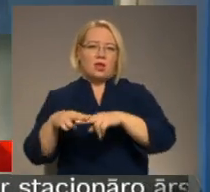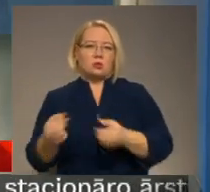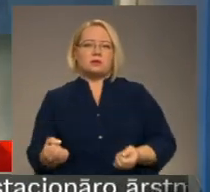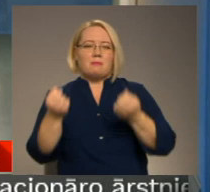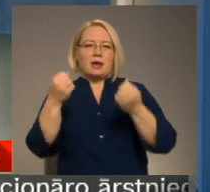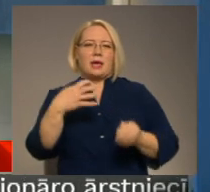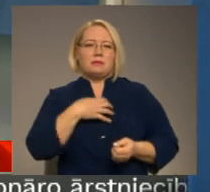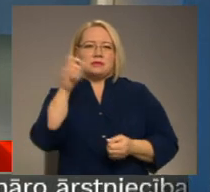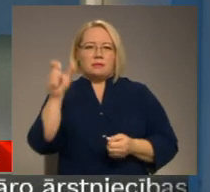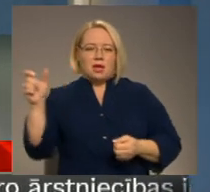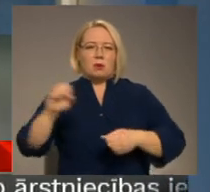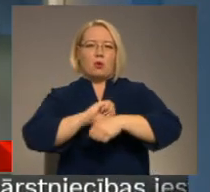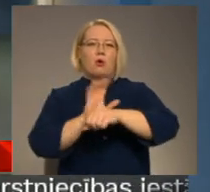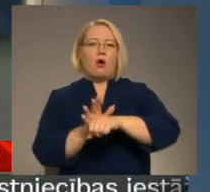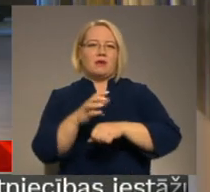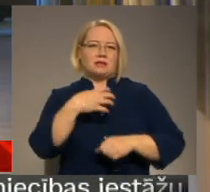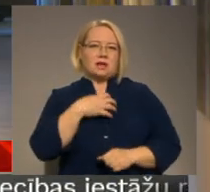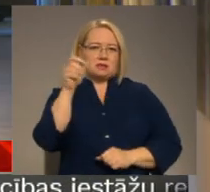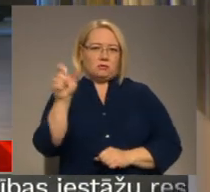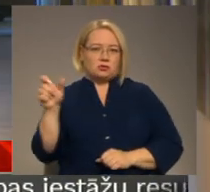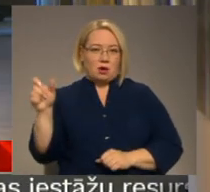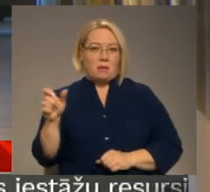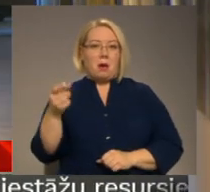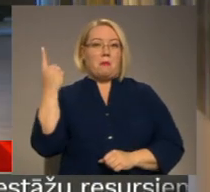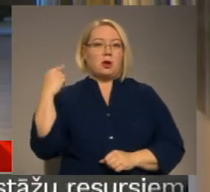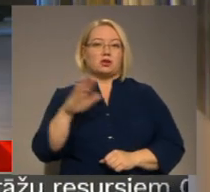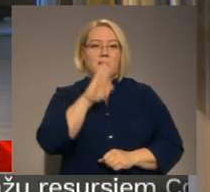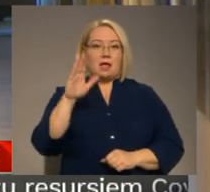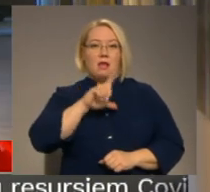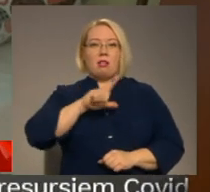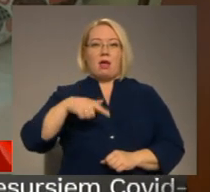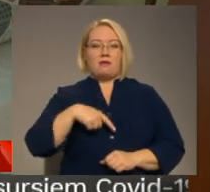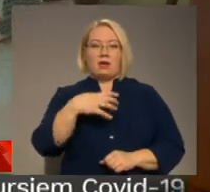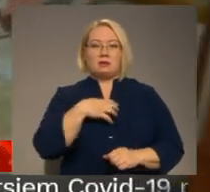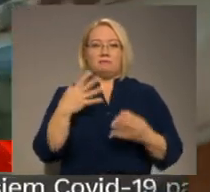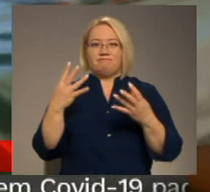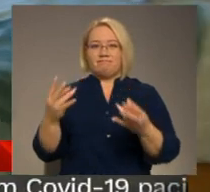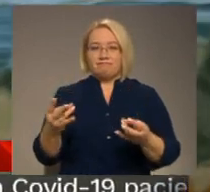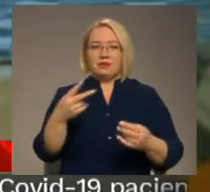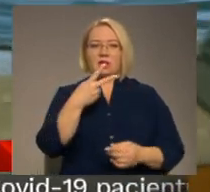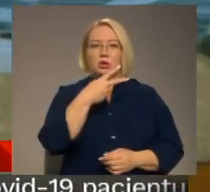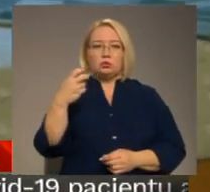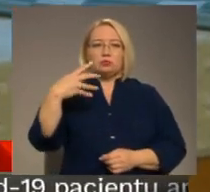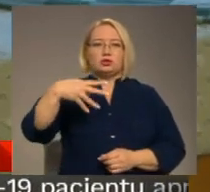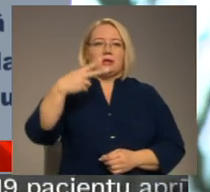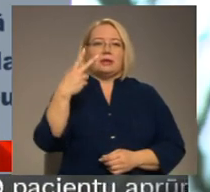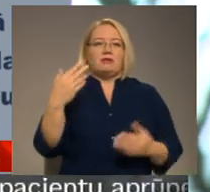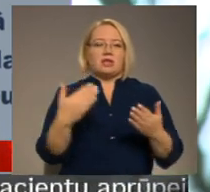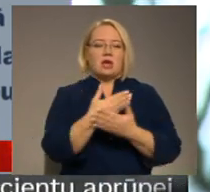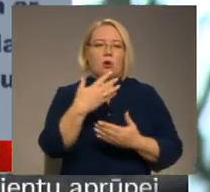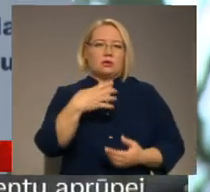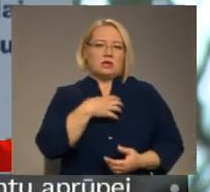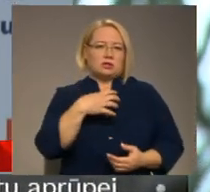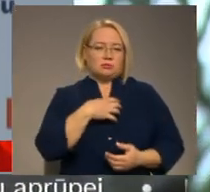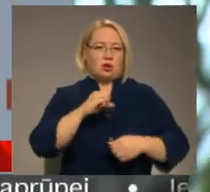un COVID-19 pacientiem. Un aizvadītajā dienaktī Latvijā atklāt kopmā 242 jauni saslimšanas ar COVID